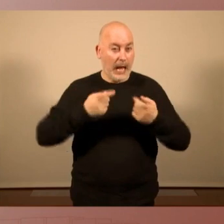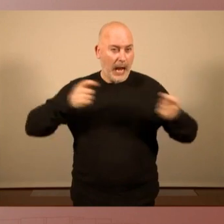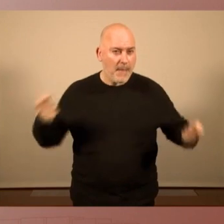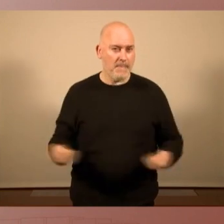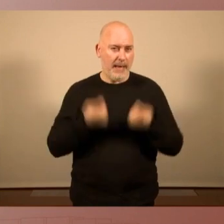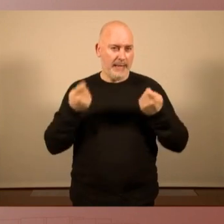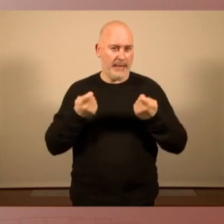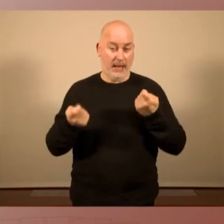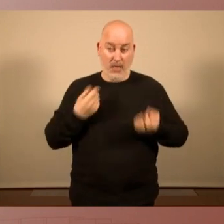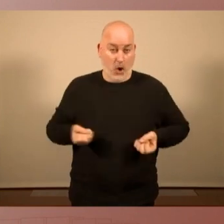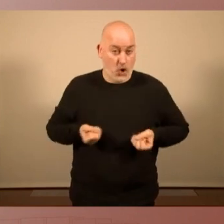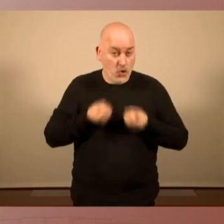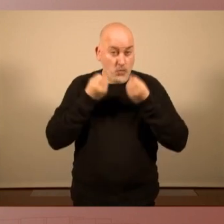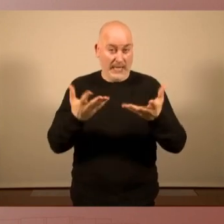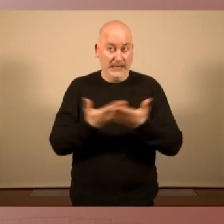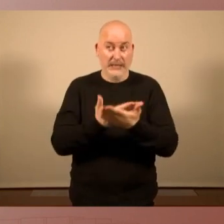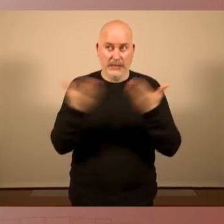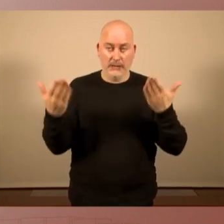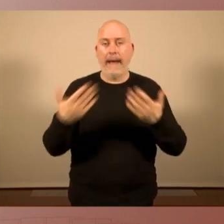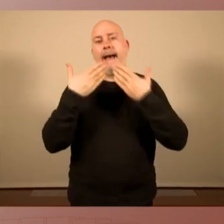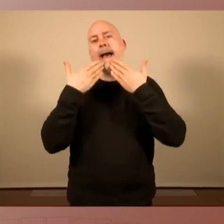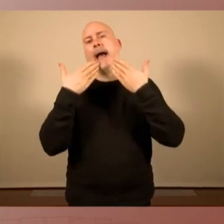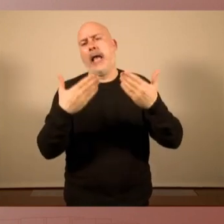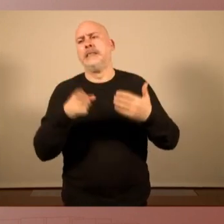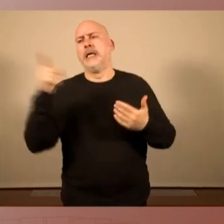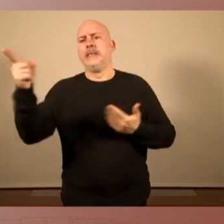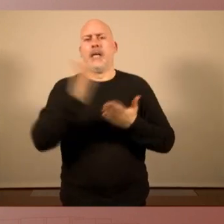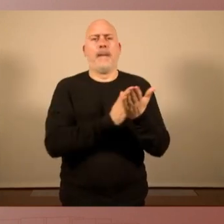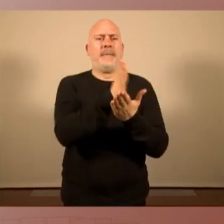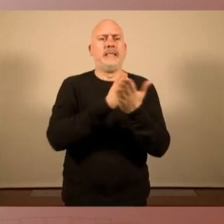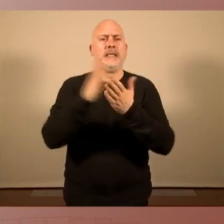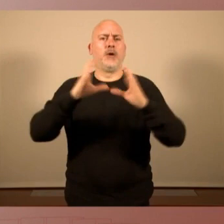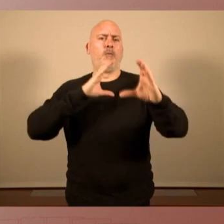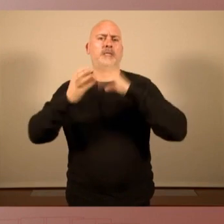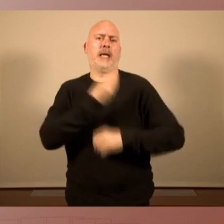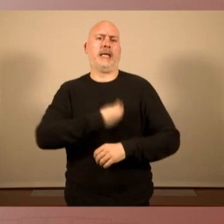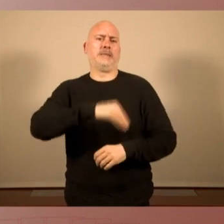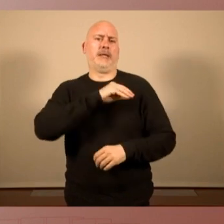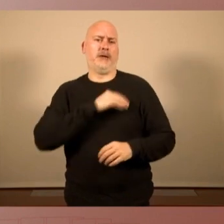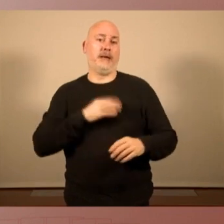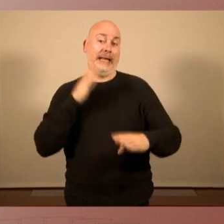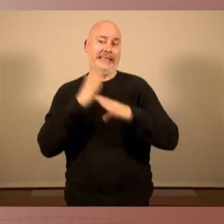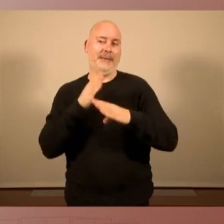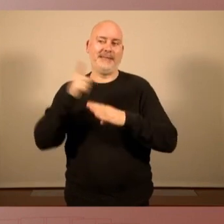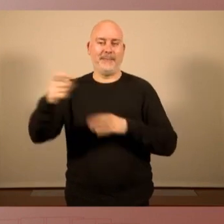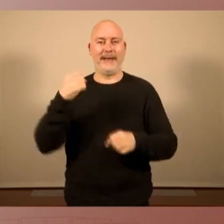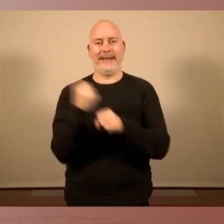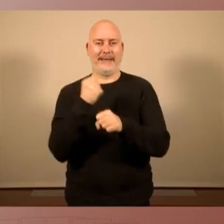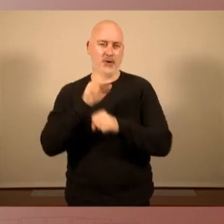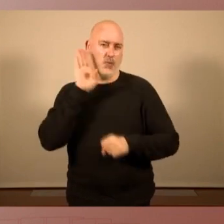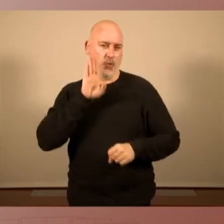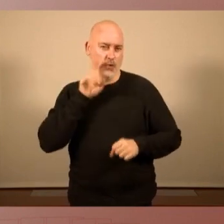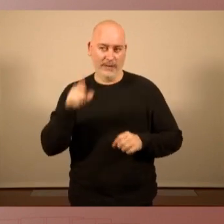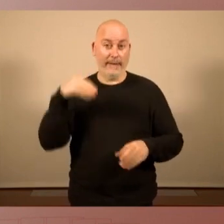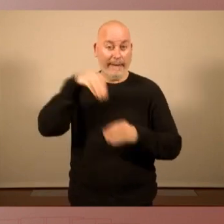comunicació. Evidentment, comptant amb la complicitat dels grans mitjans de comunicació espanyols, que sempre els fan la feina bruta, juntament amb els muntatges